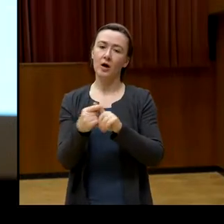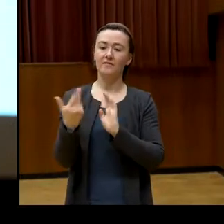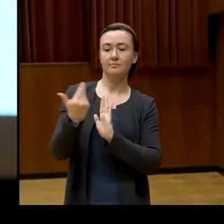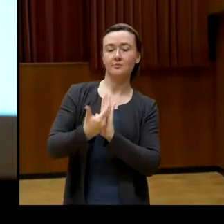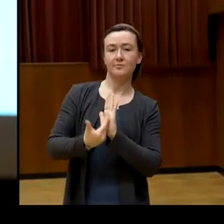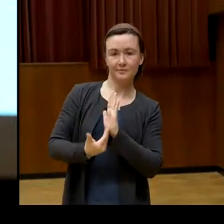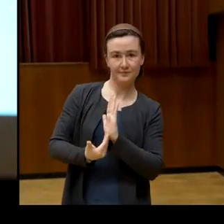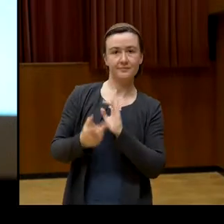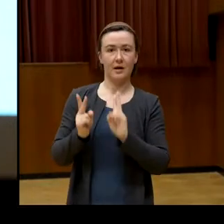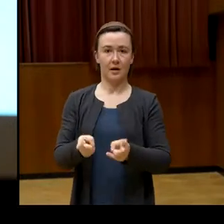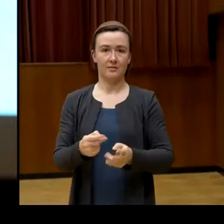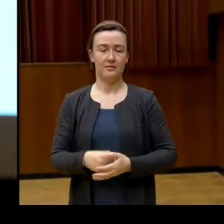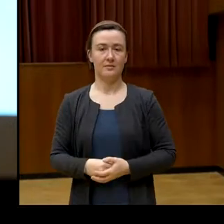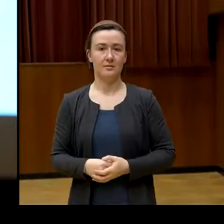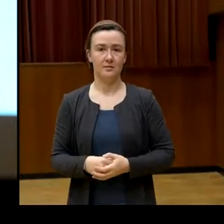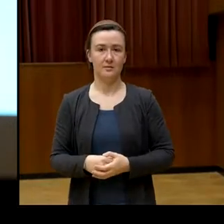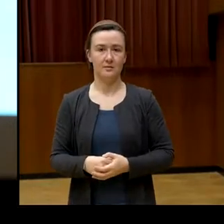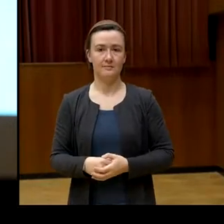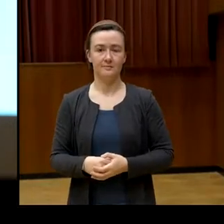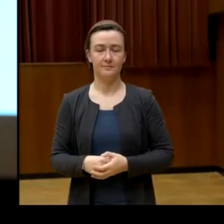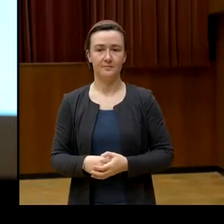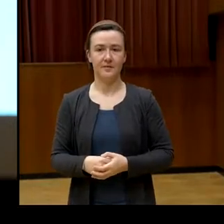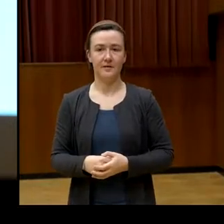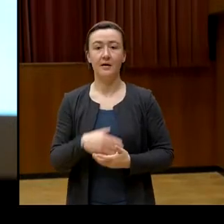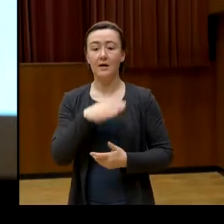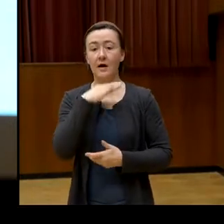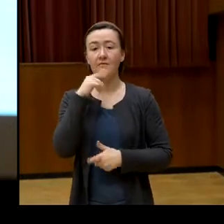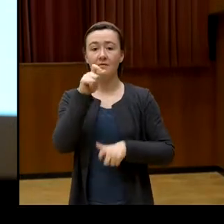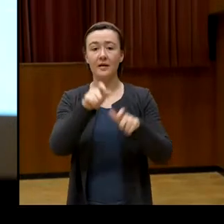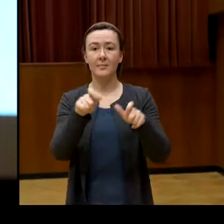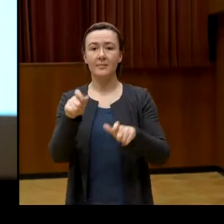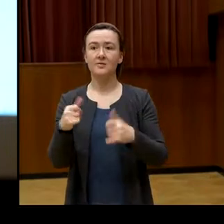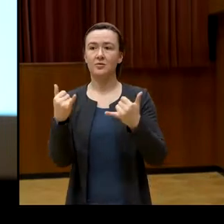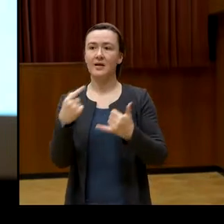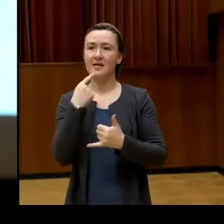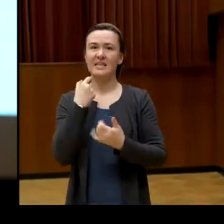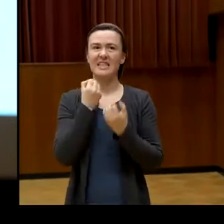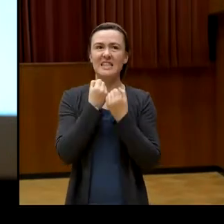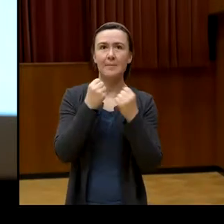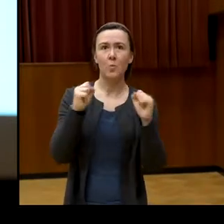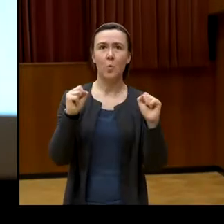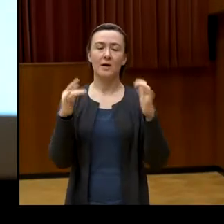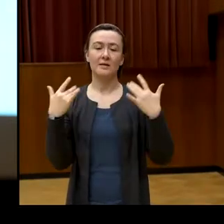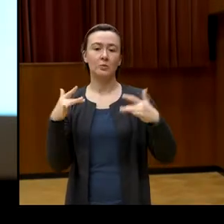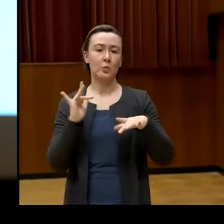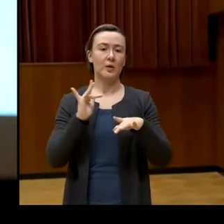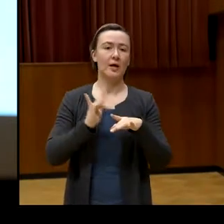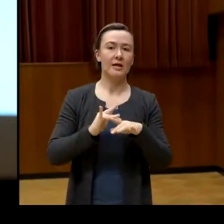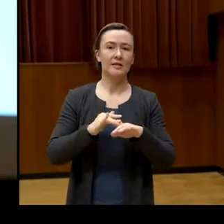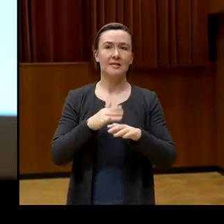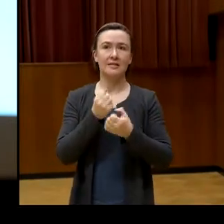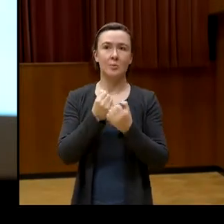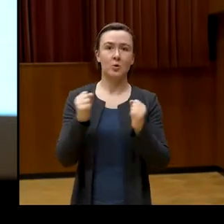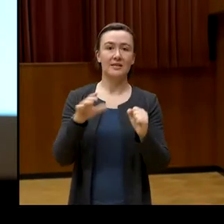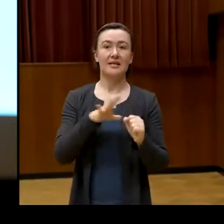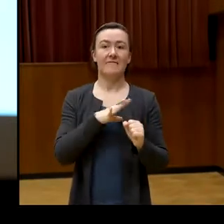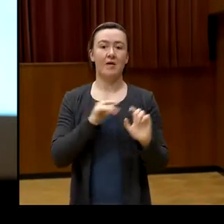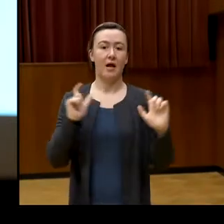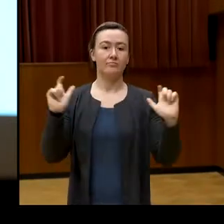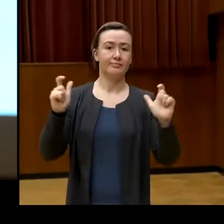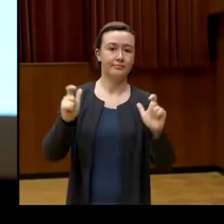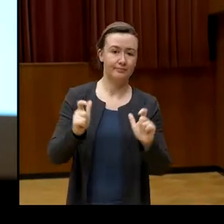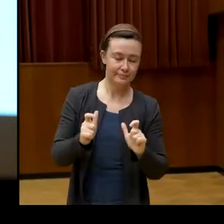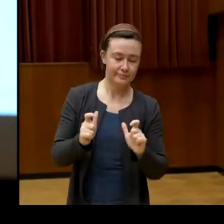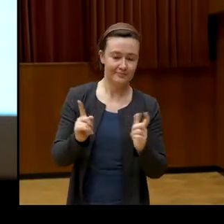analysieren, dass die Demokratie in Gefahr ist in Frage gestellt wird, dann sind auch